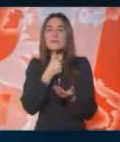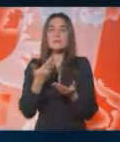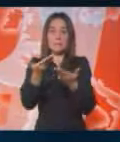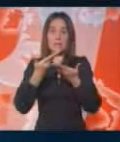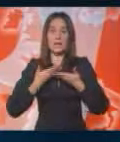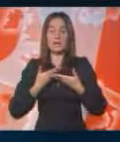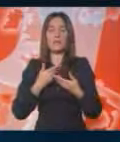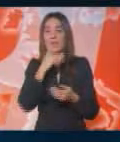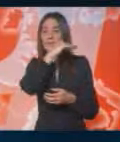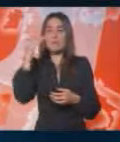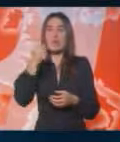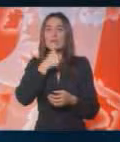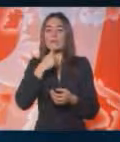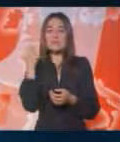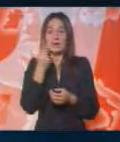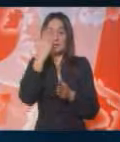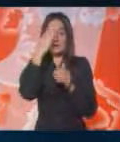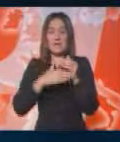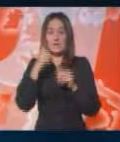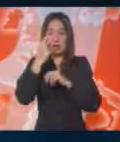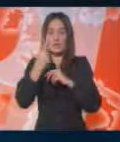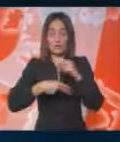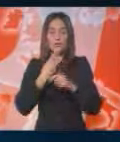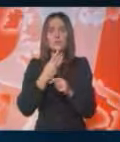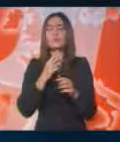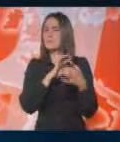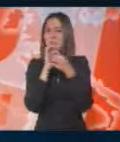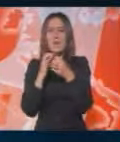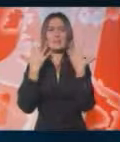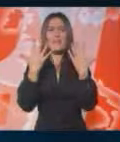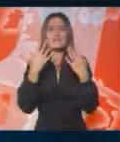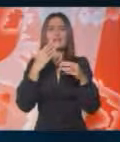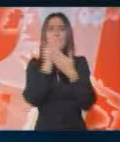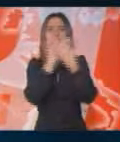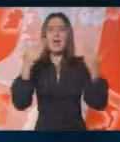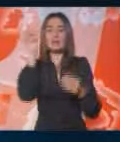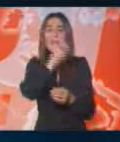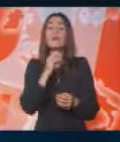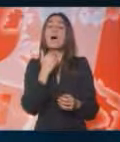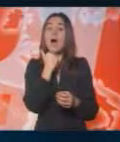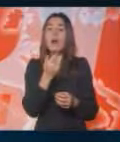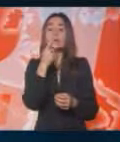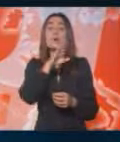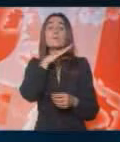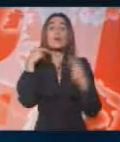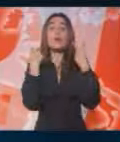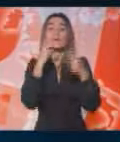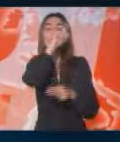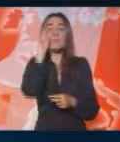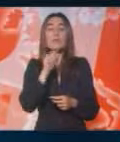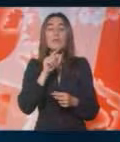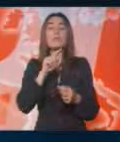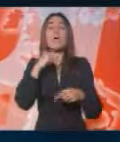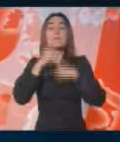Znači nivo deviznih rezervi je u zadnje dve godine konstanta, nekih 10 milijardi evra. Ali tu je mnogo bitnije pitanje